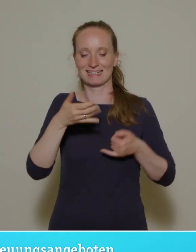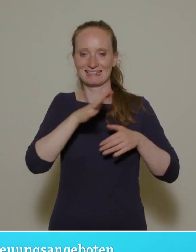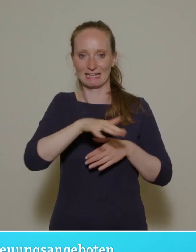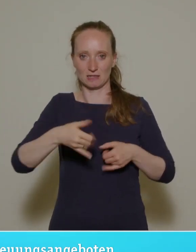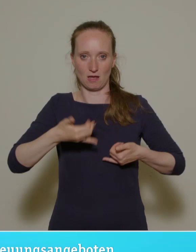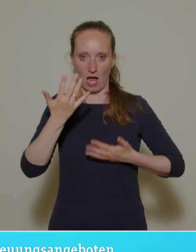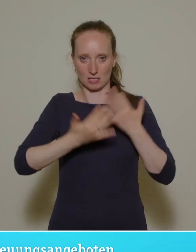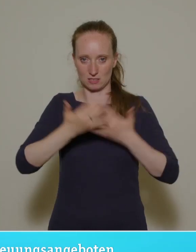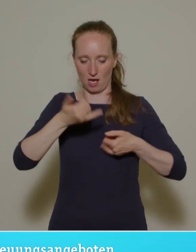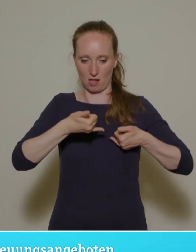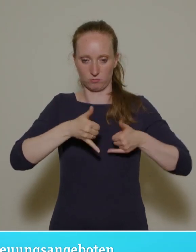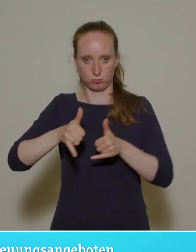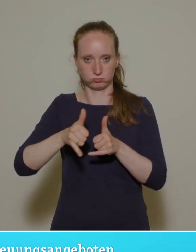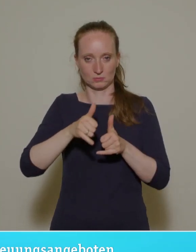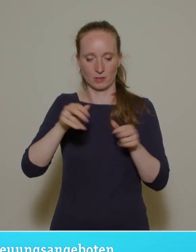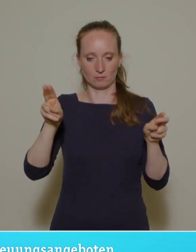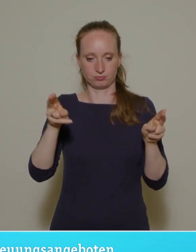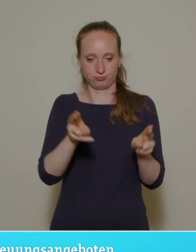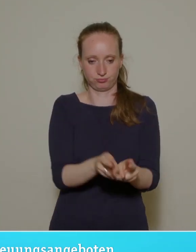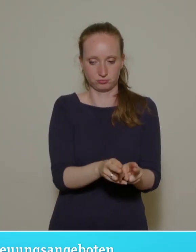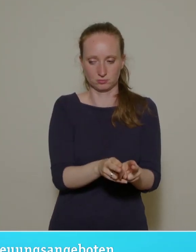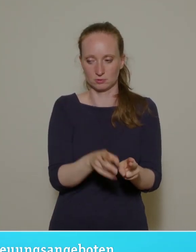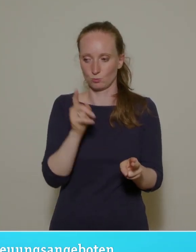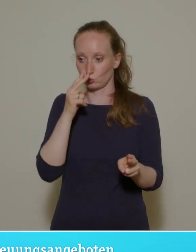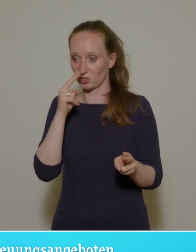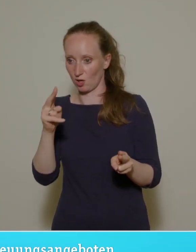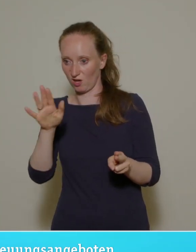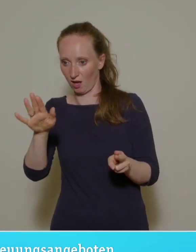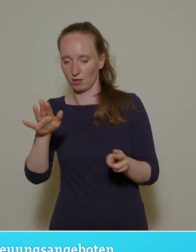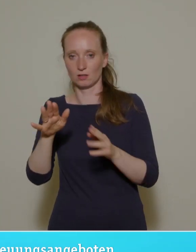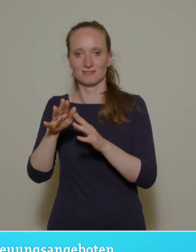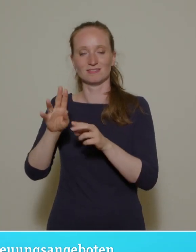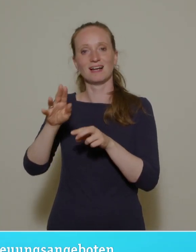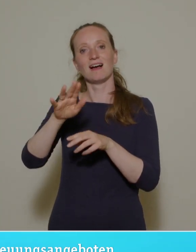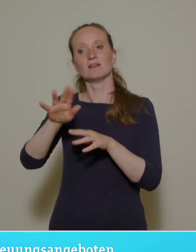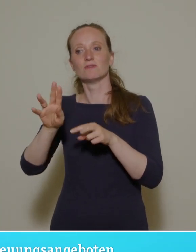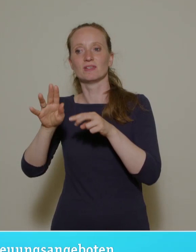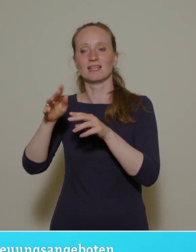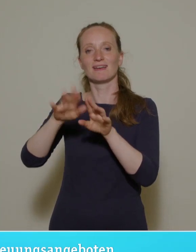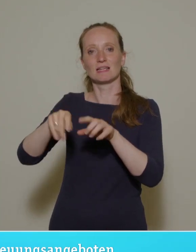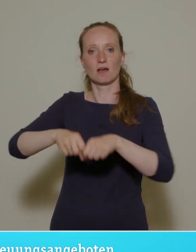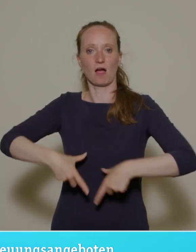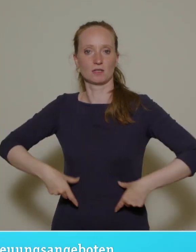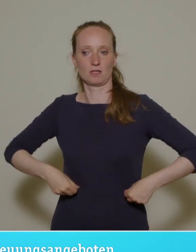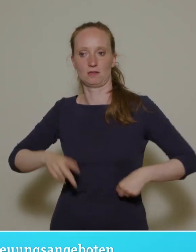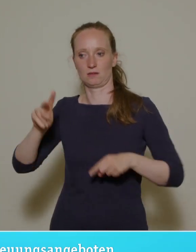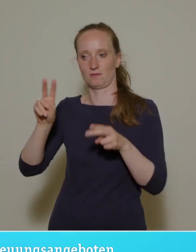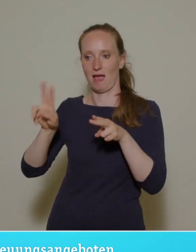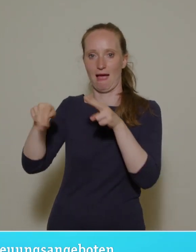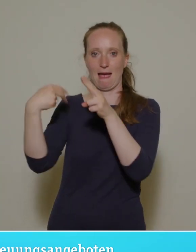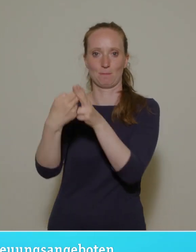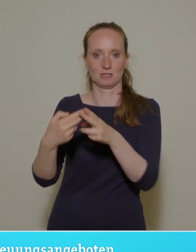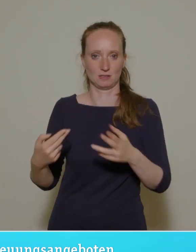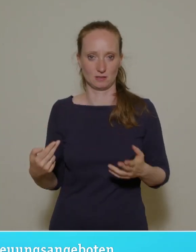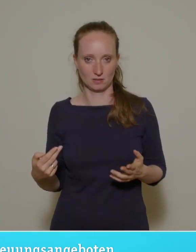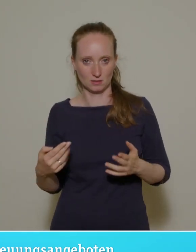Kapazitäten anpassen, damit eben genau das nicht passiert, was Herr Volk mal beschrieben hat, dass man herum improvisieren muss und letztendlich die individuelle